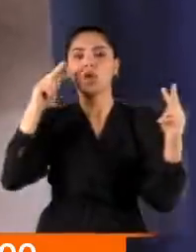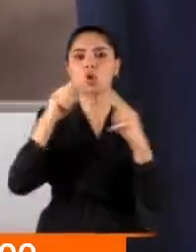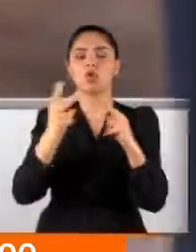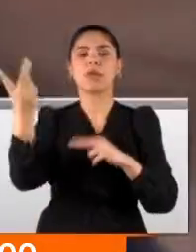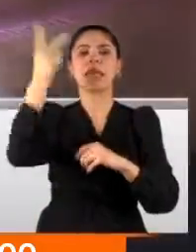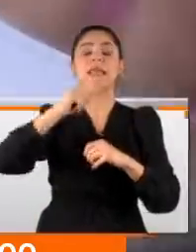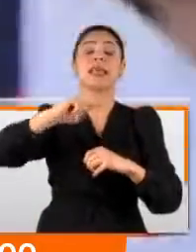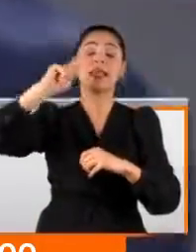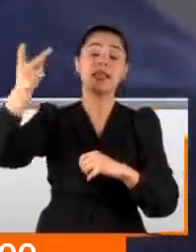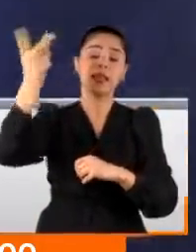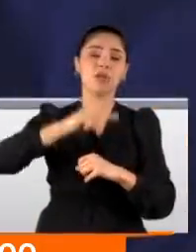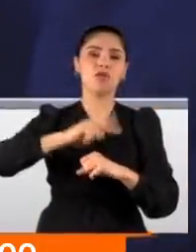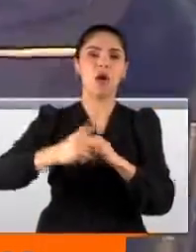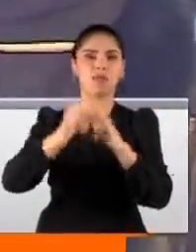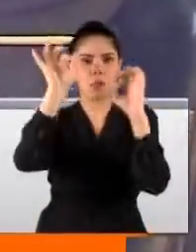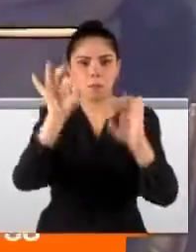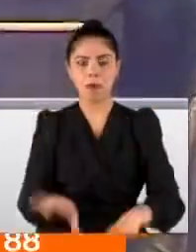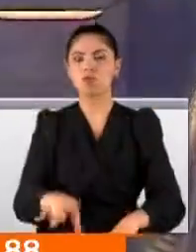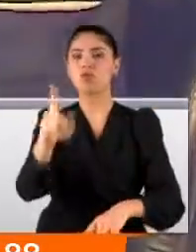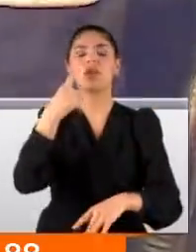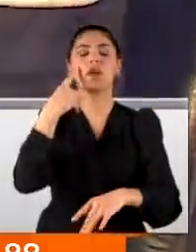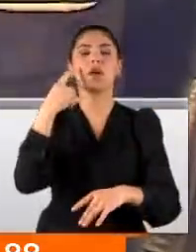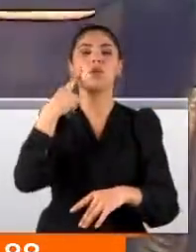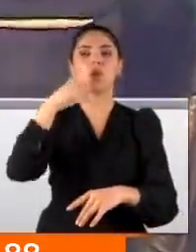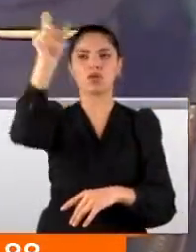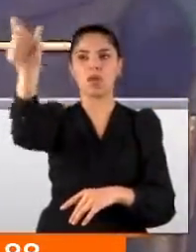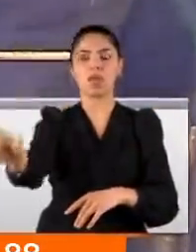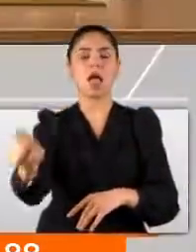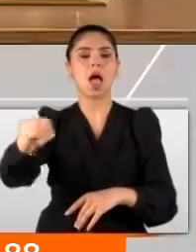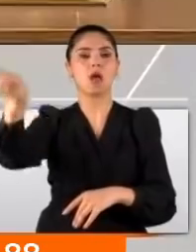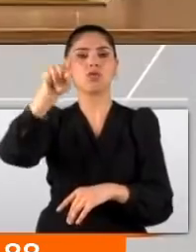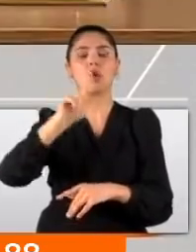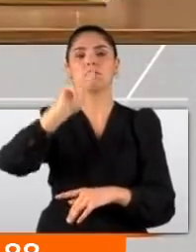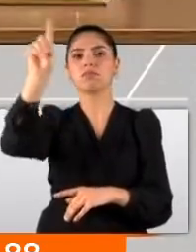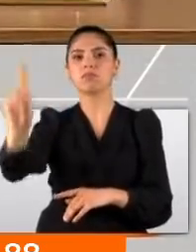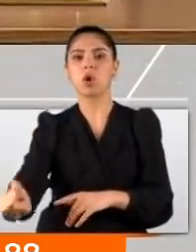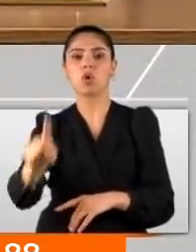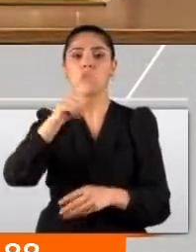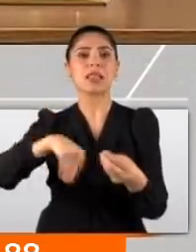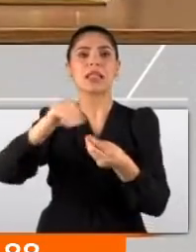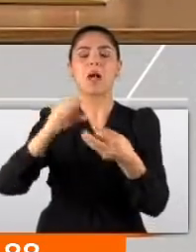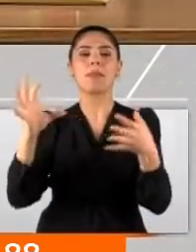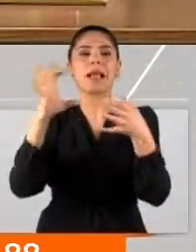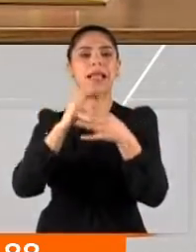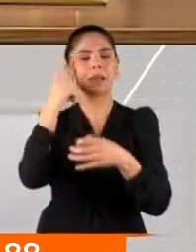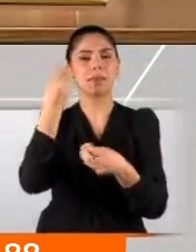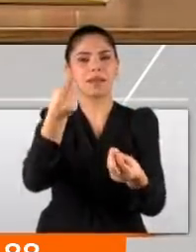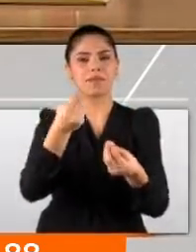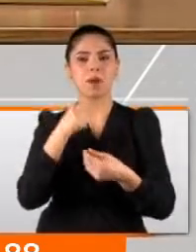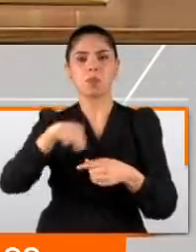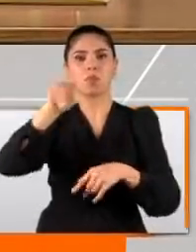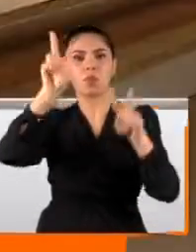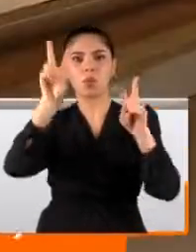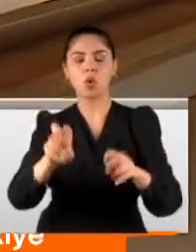ikinci haftaya girildi. Gazeteciler Erdoğan'dan artışa ilişkin ipucu istedi. Biz kesinlikle bu noktada